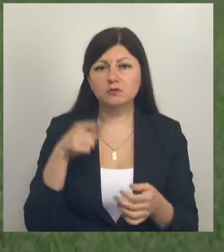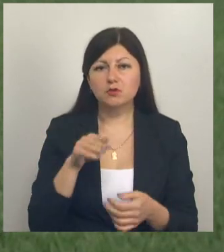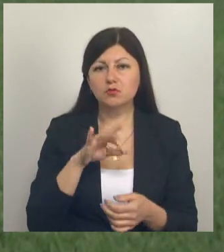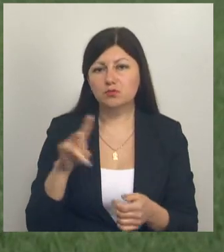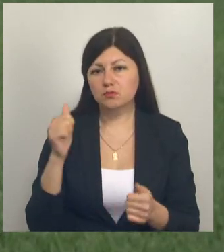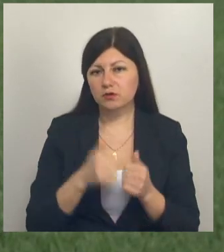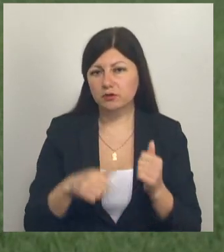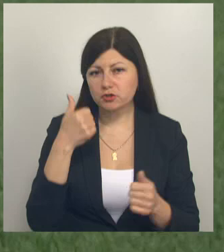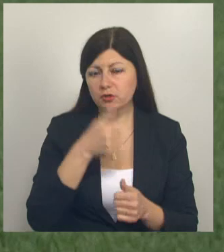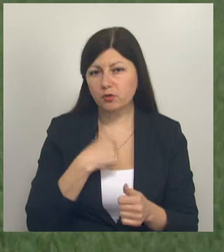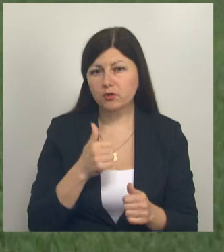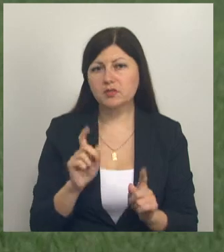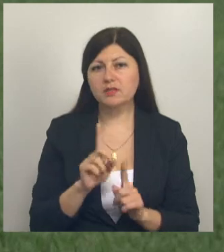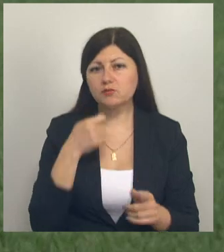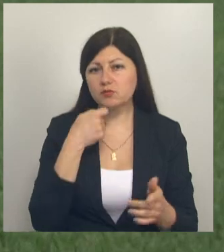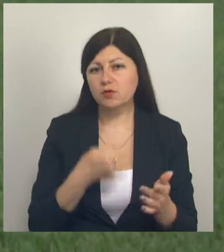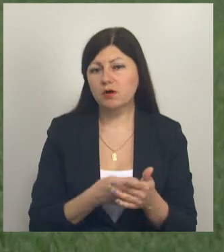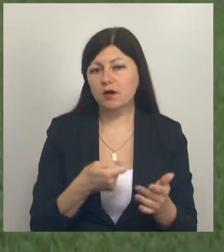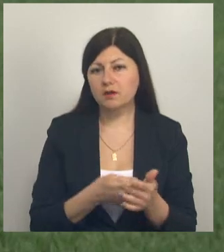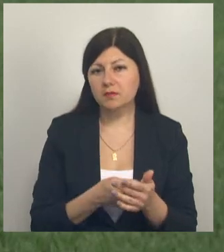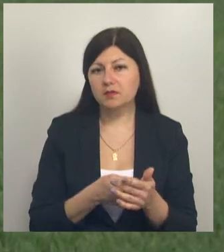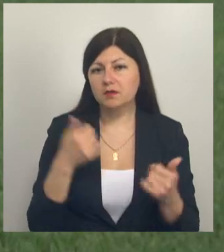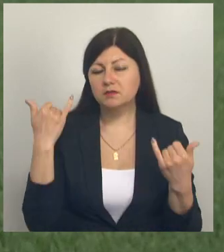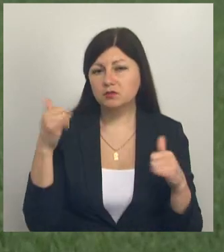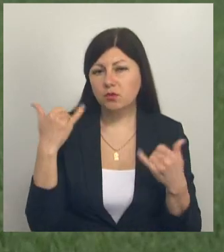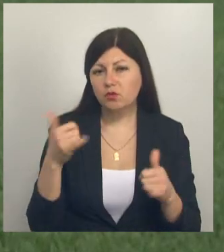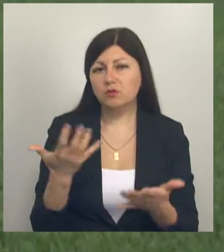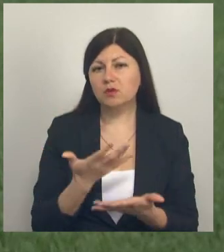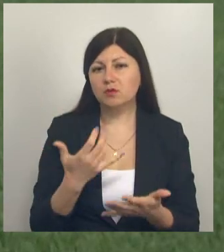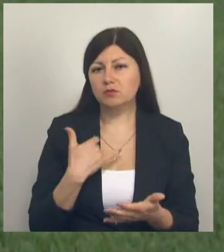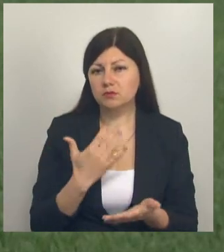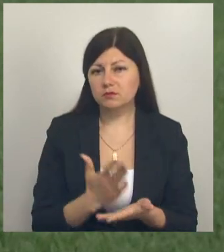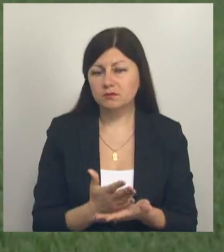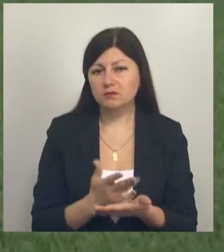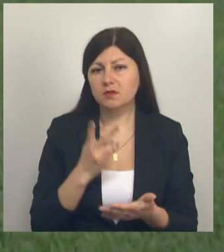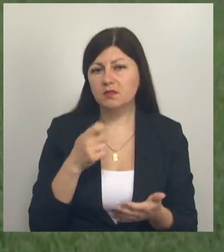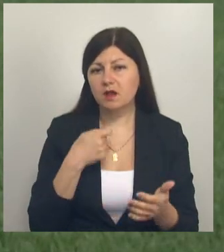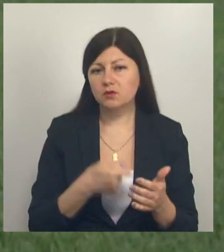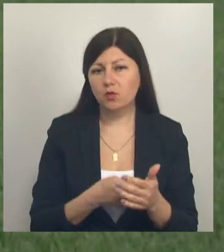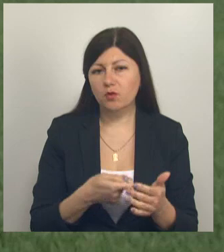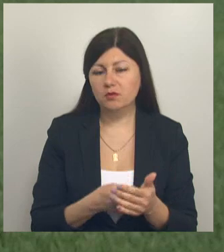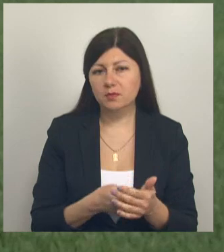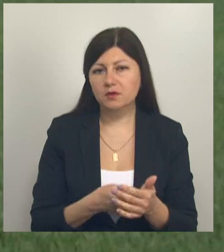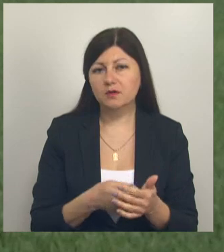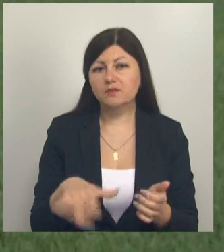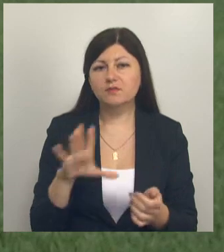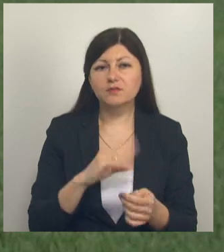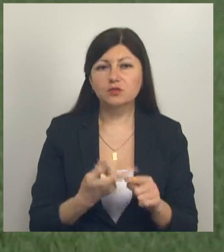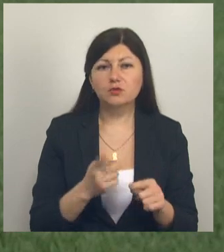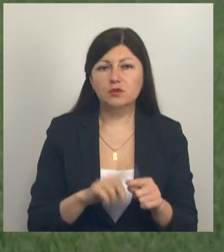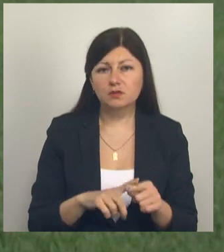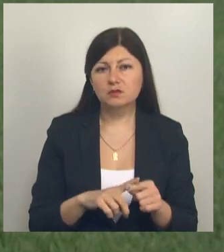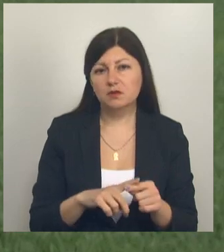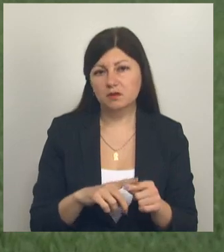год для того, чтобы кормить скот, который мы держим на откорме. Ну, всё это в